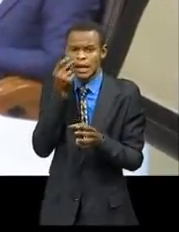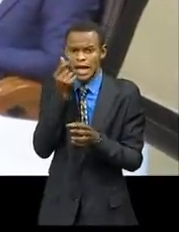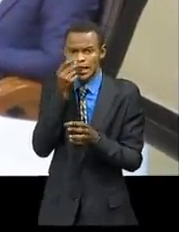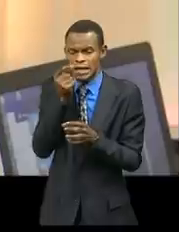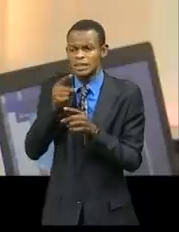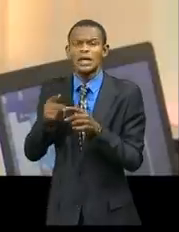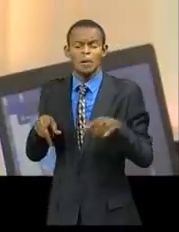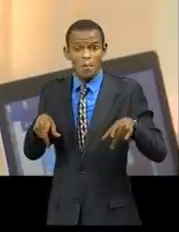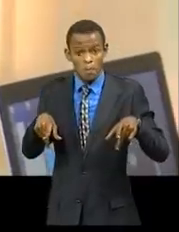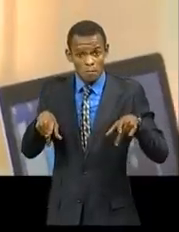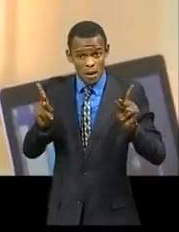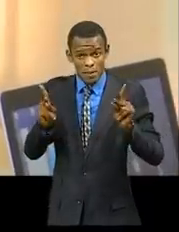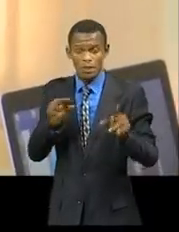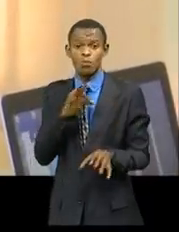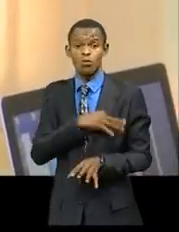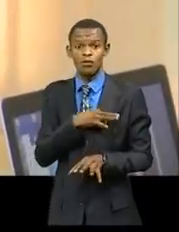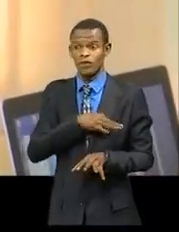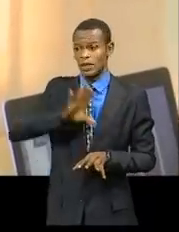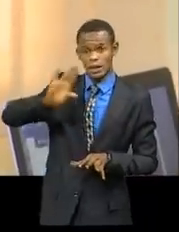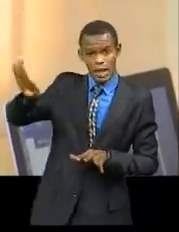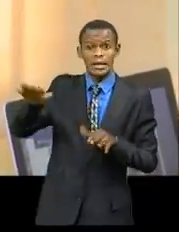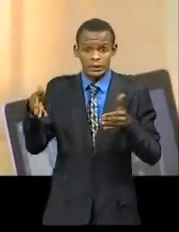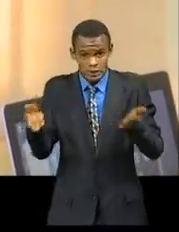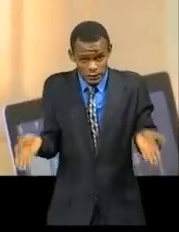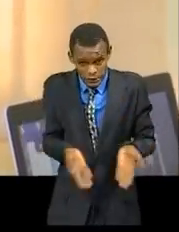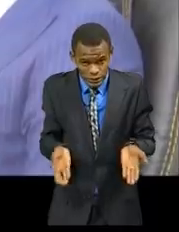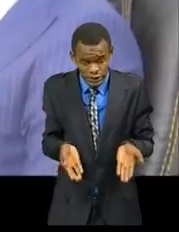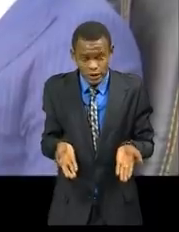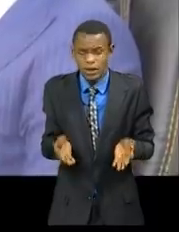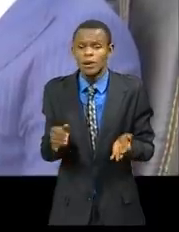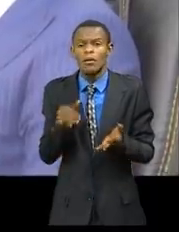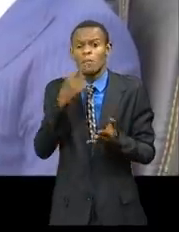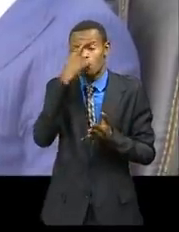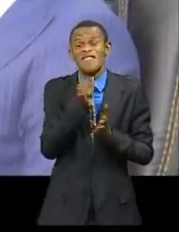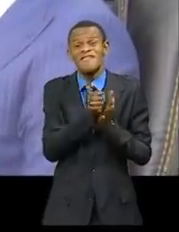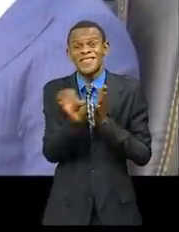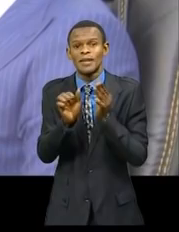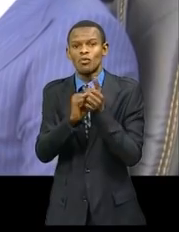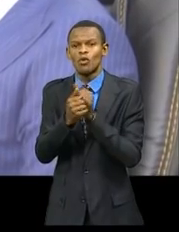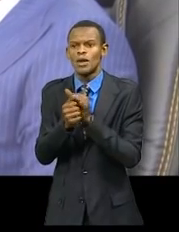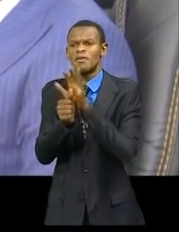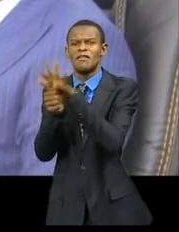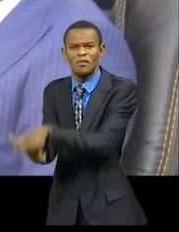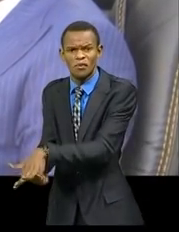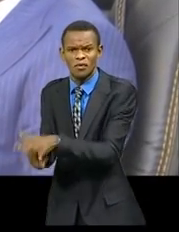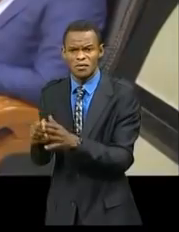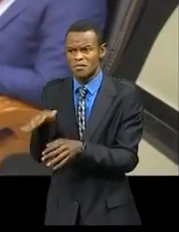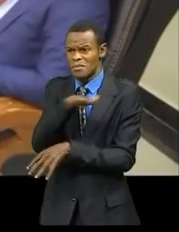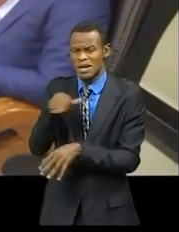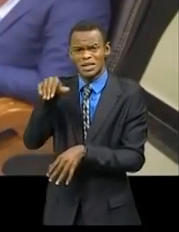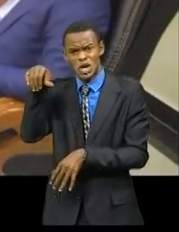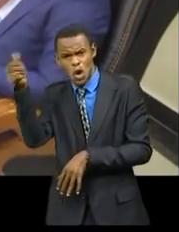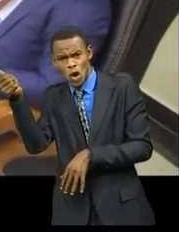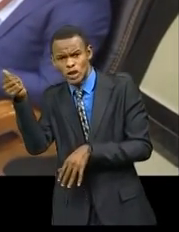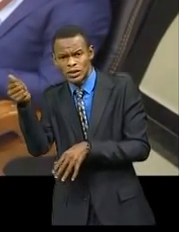avantages mutuels en vue d'éliminer en substance toute discrimination entre les États partis et de mettre